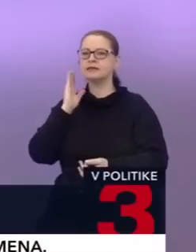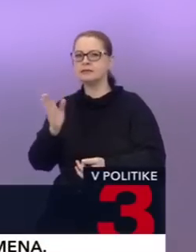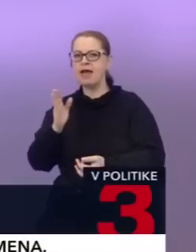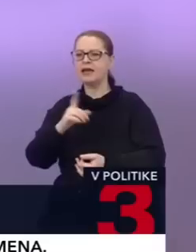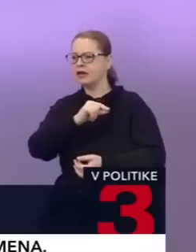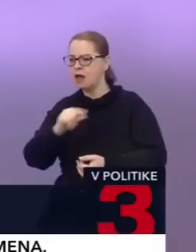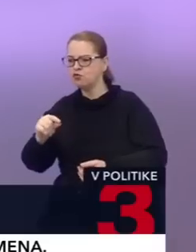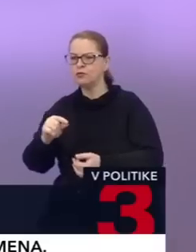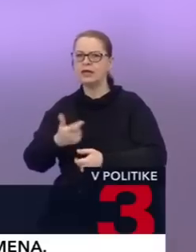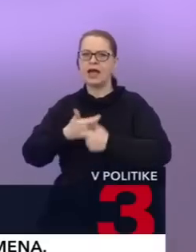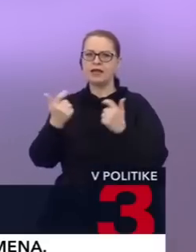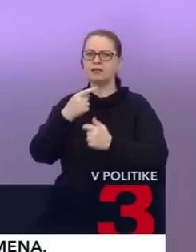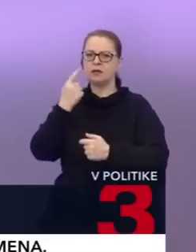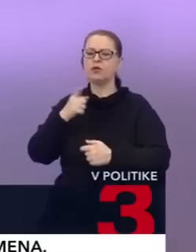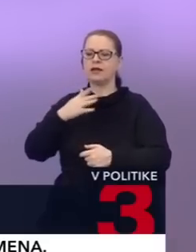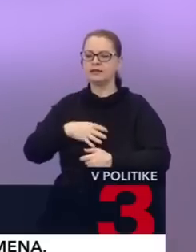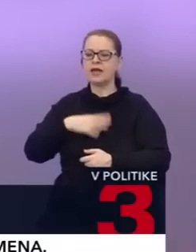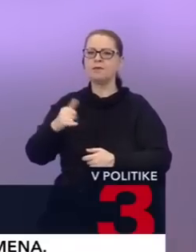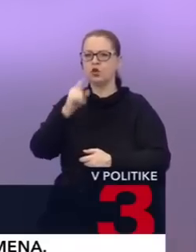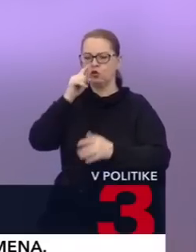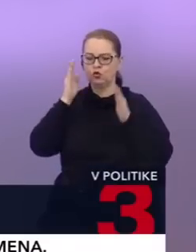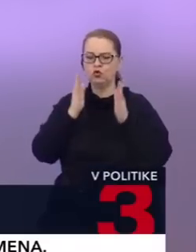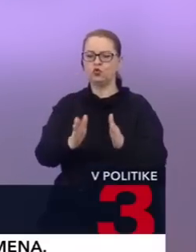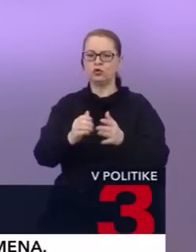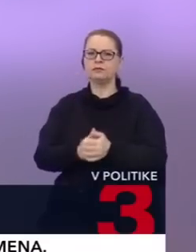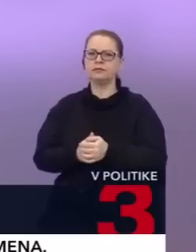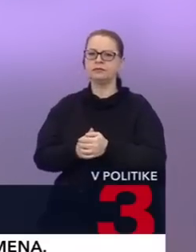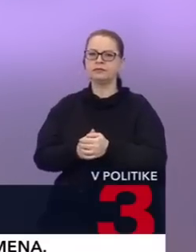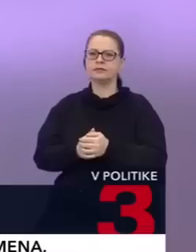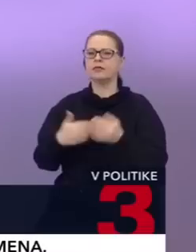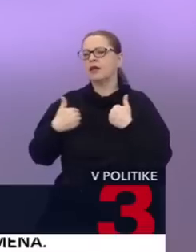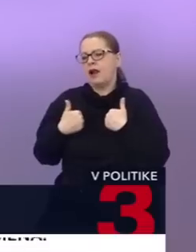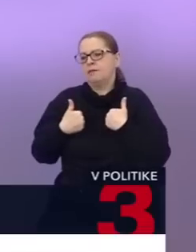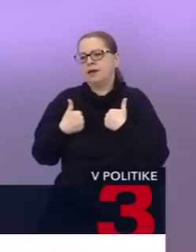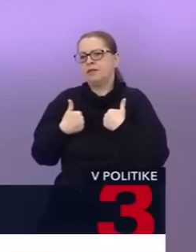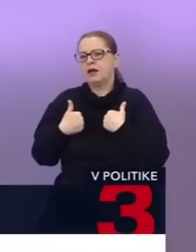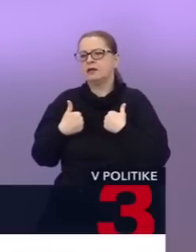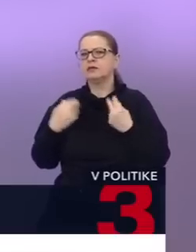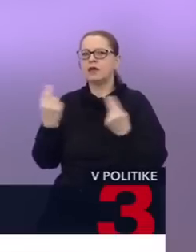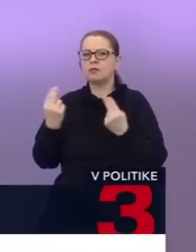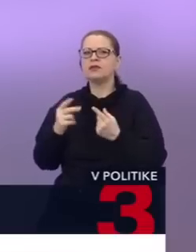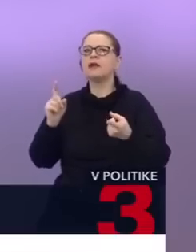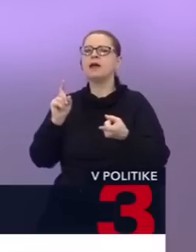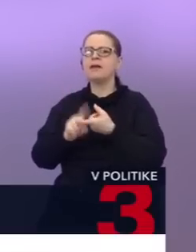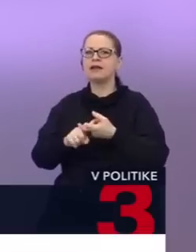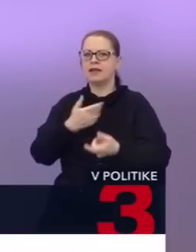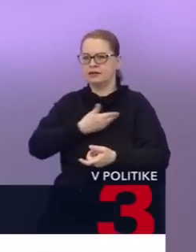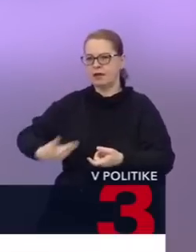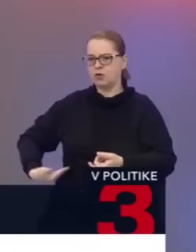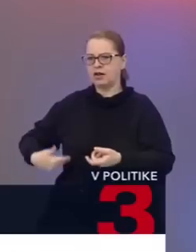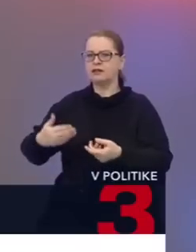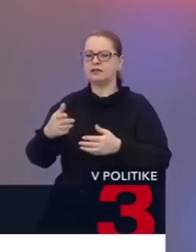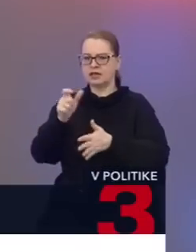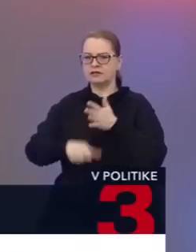všetci sa vyjadrili, že oni sú jún, čiže rokujeme s tými. Ale pre mňa sú samozrejme prírodzenie partnery demokratické strany. A to ja